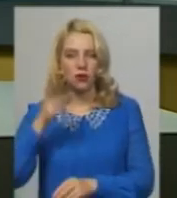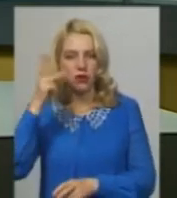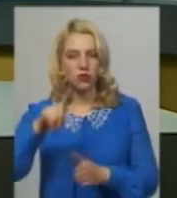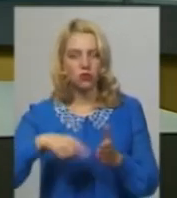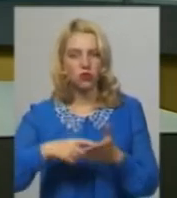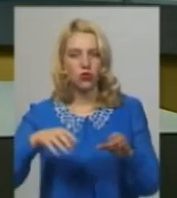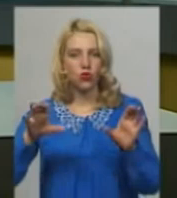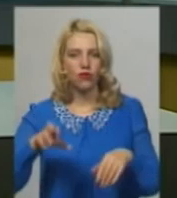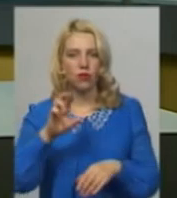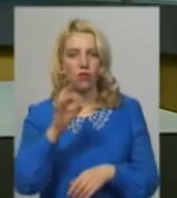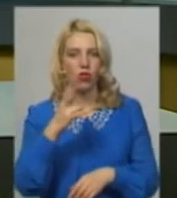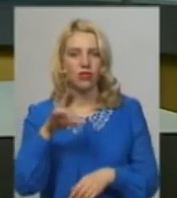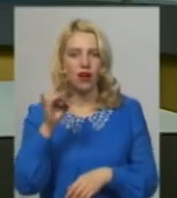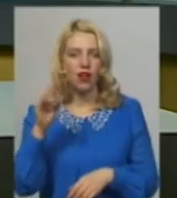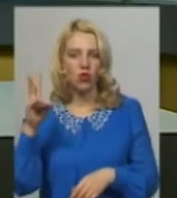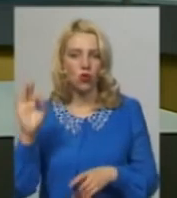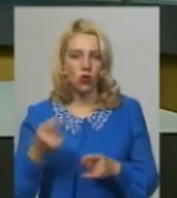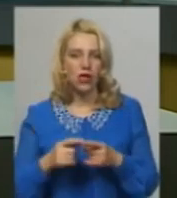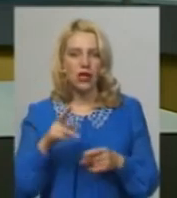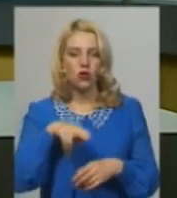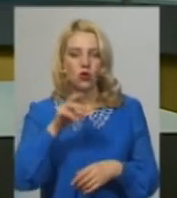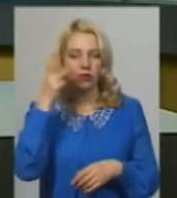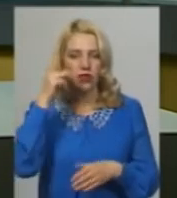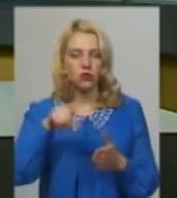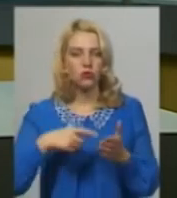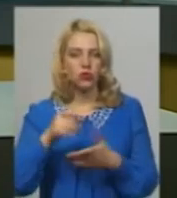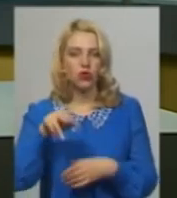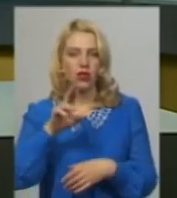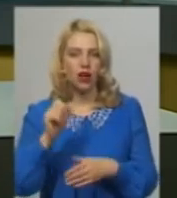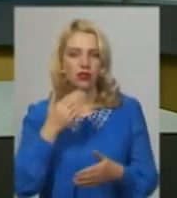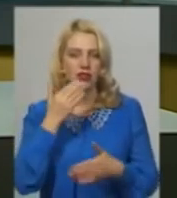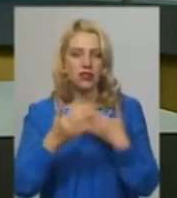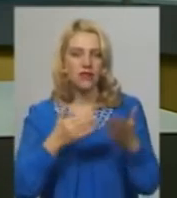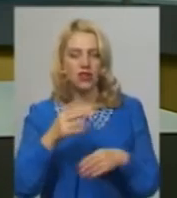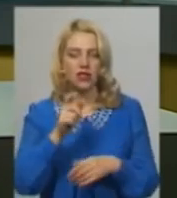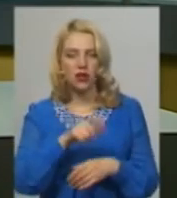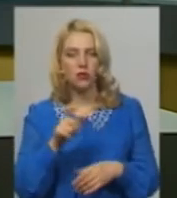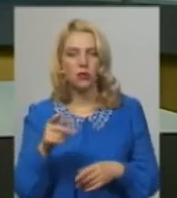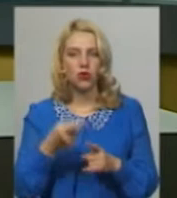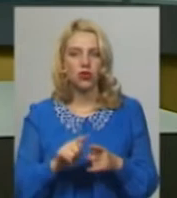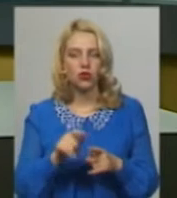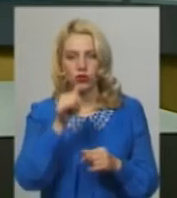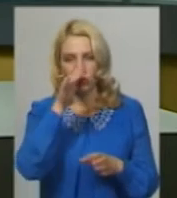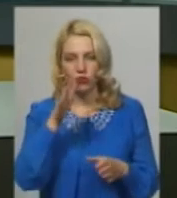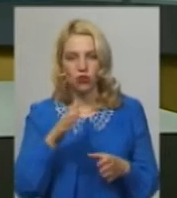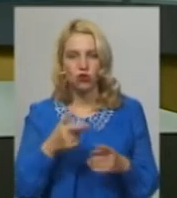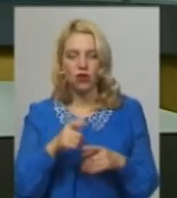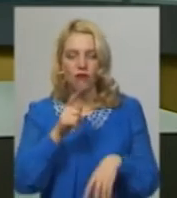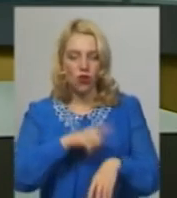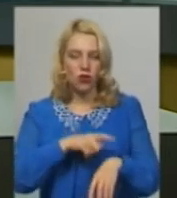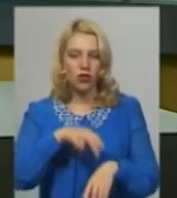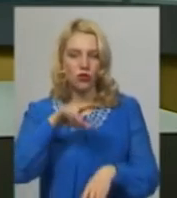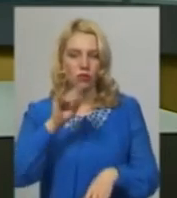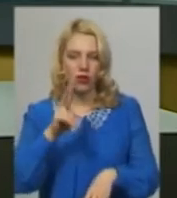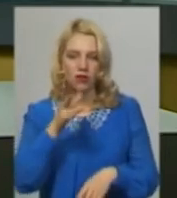Андрій Бондаренко. Каже, до Хмельницької міської ради надходять звернення містян про те, що вони не можуть у годину пік